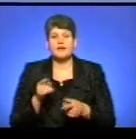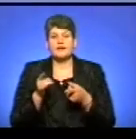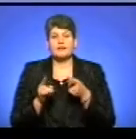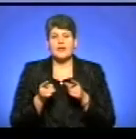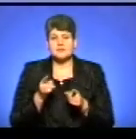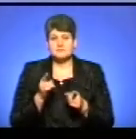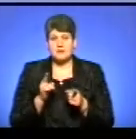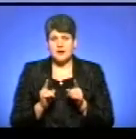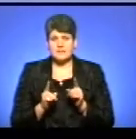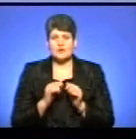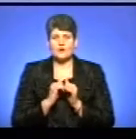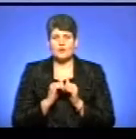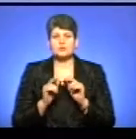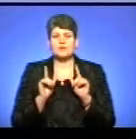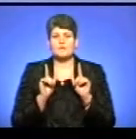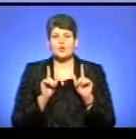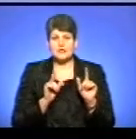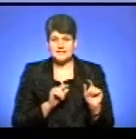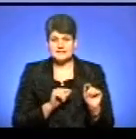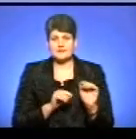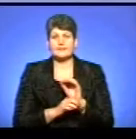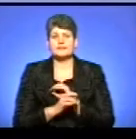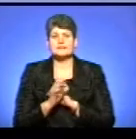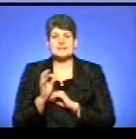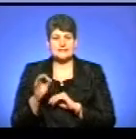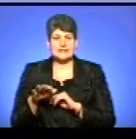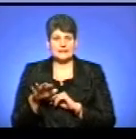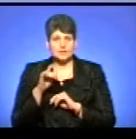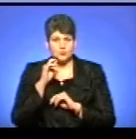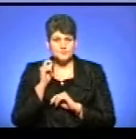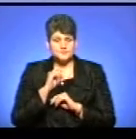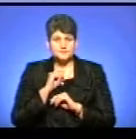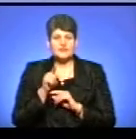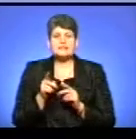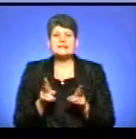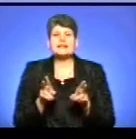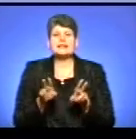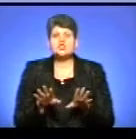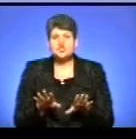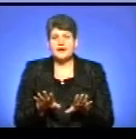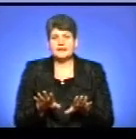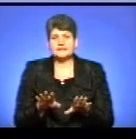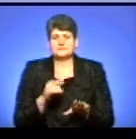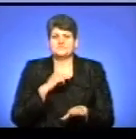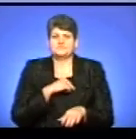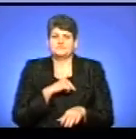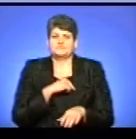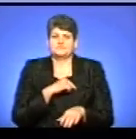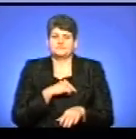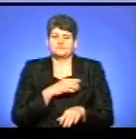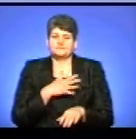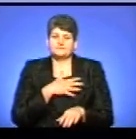Насправді, кожна поїздка на Схід, вона залишає якийсь слід в душі і